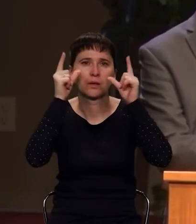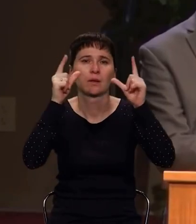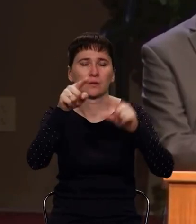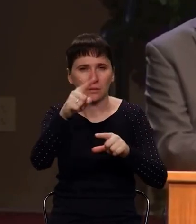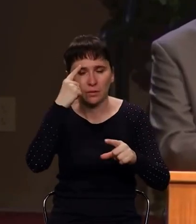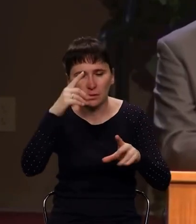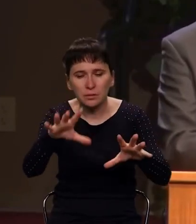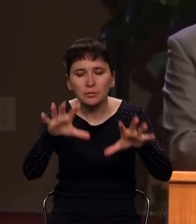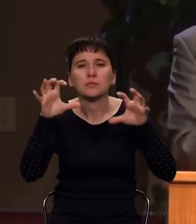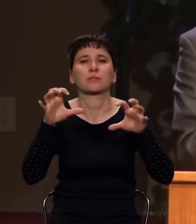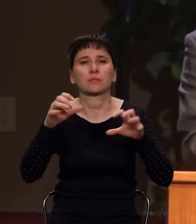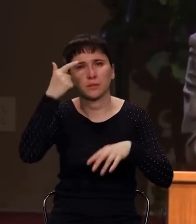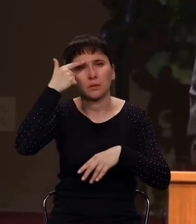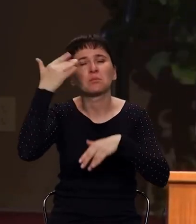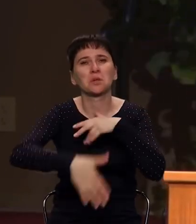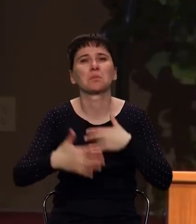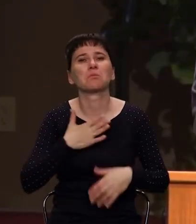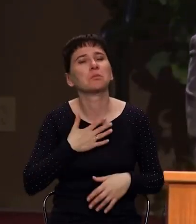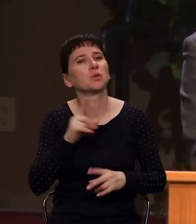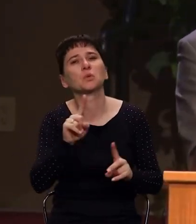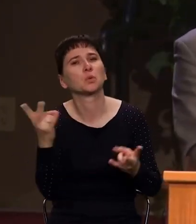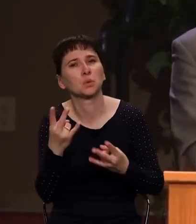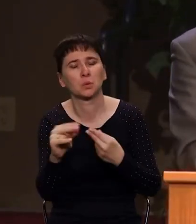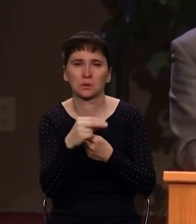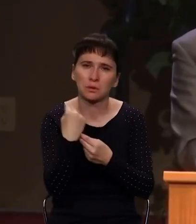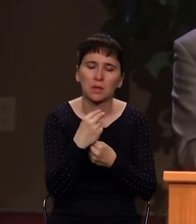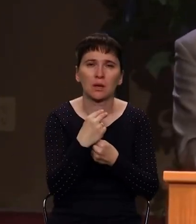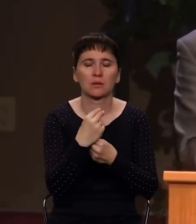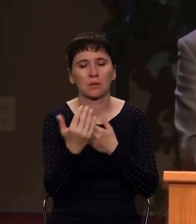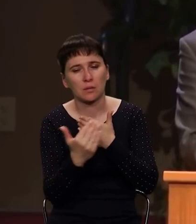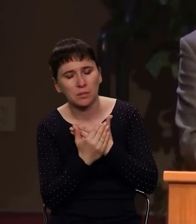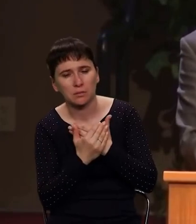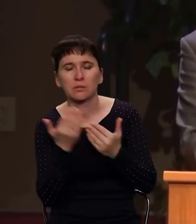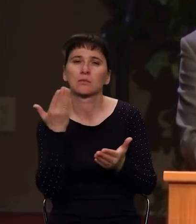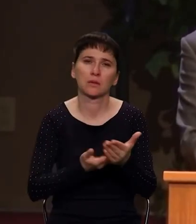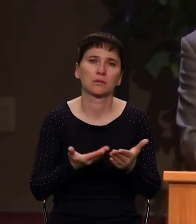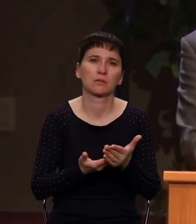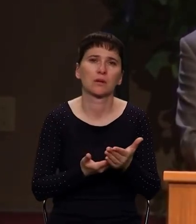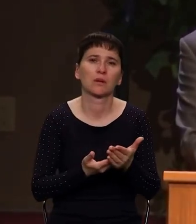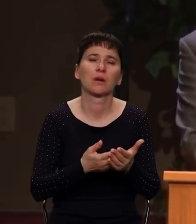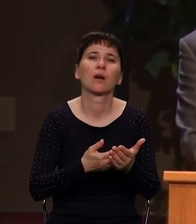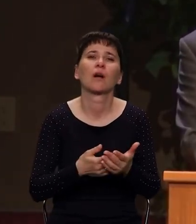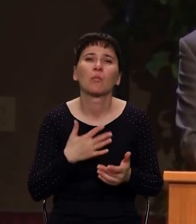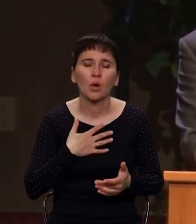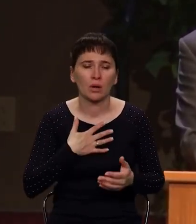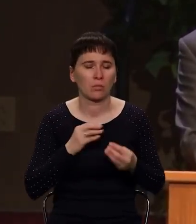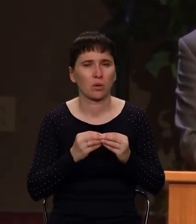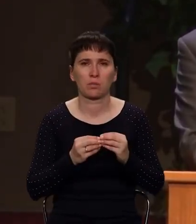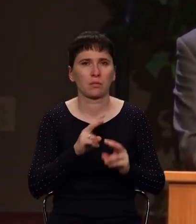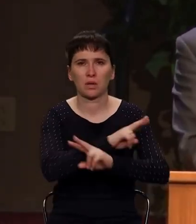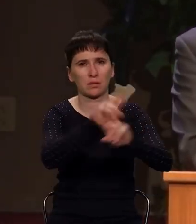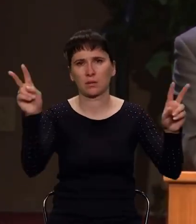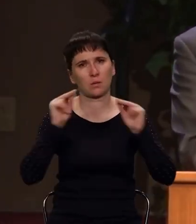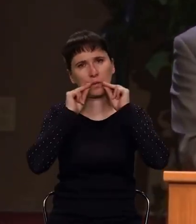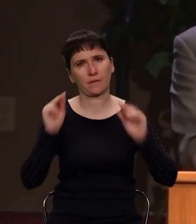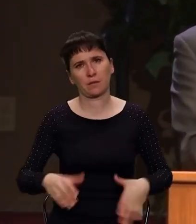Господи, где я сегодня? И в том положении, где я нахожусь, кто виноват? Друзья, никто, только я сам. Не